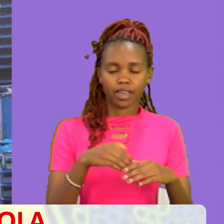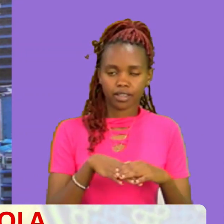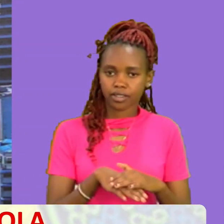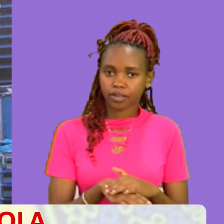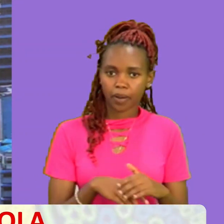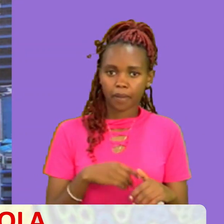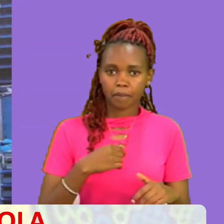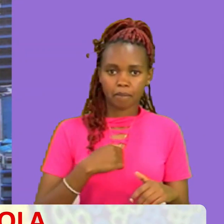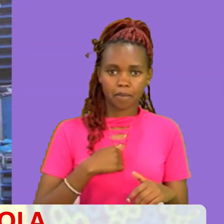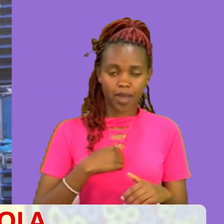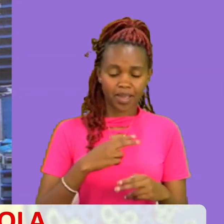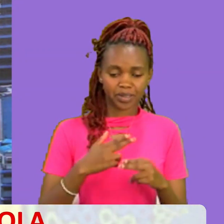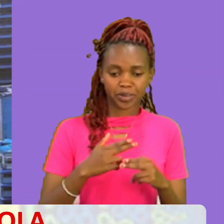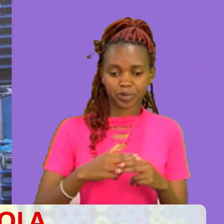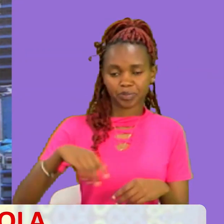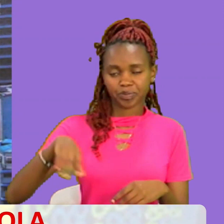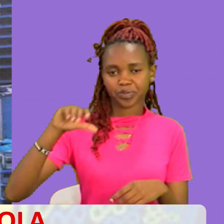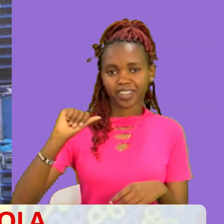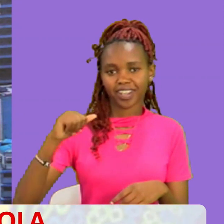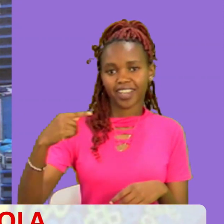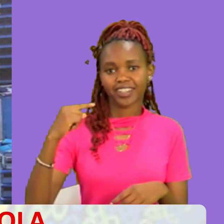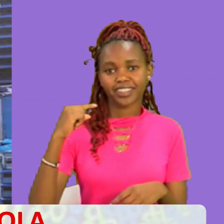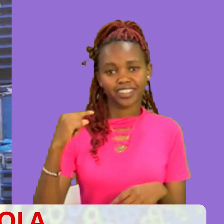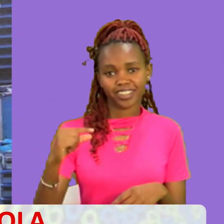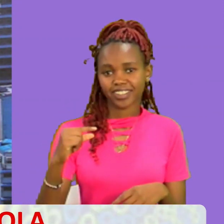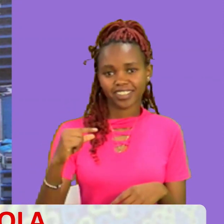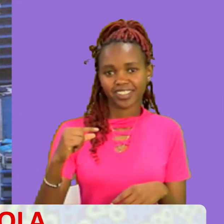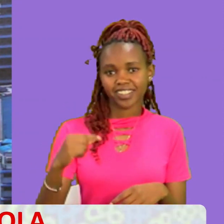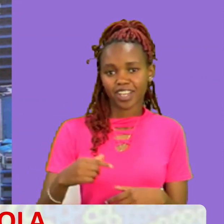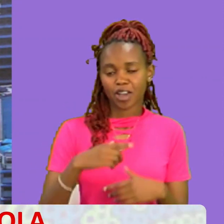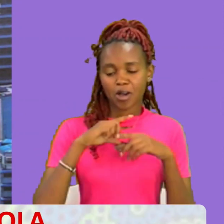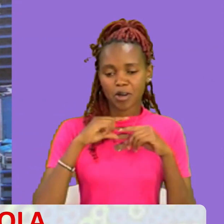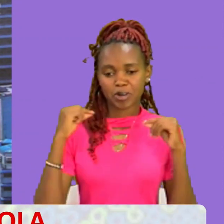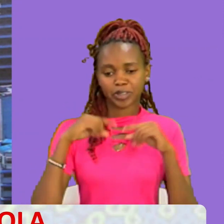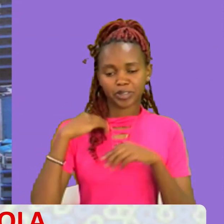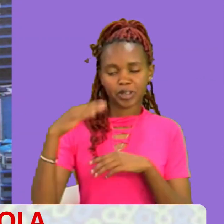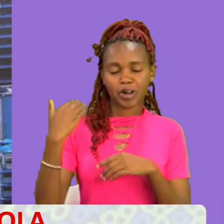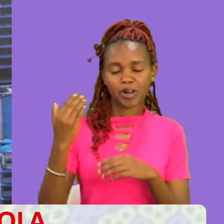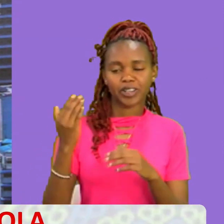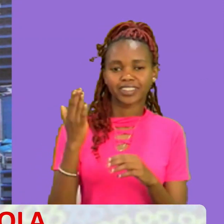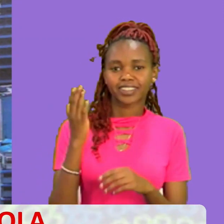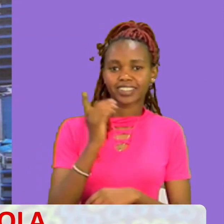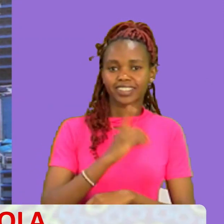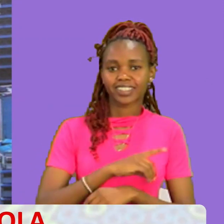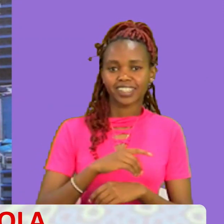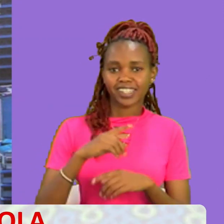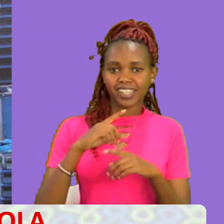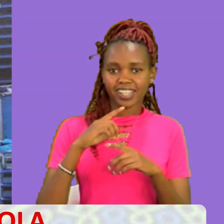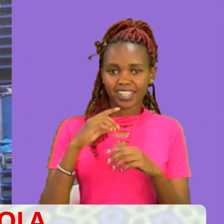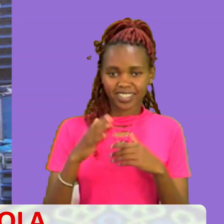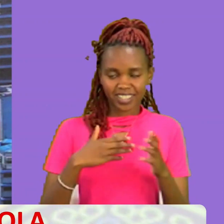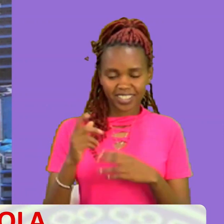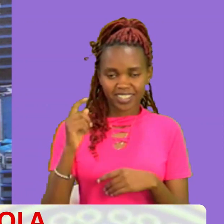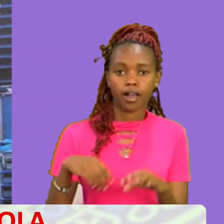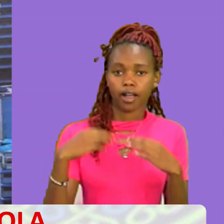Mimi ni ule wako Eji Tunda Agassin Tunda Ambaye ni hostu Kwa kila siku Ndani ya Sainz TV Media Kenya Sanjola